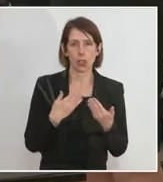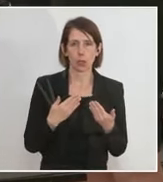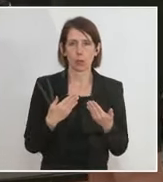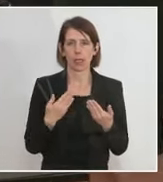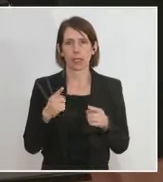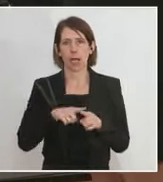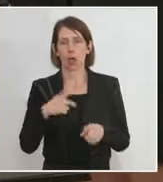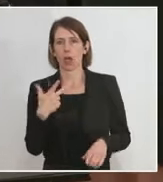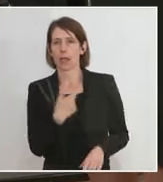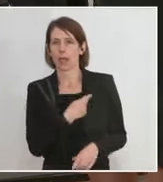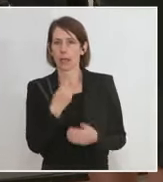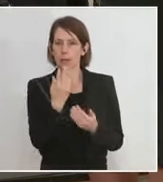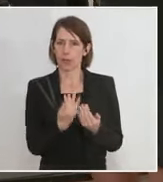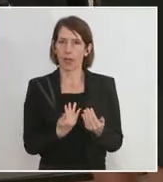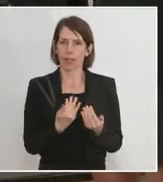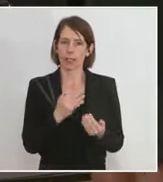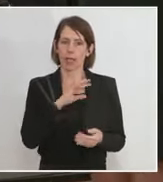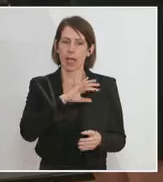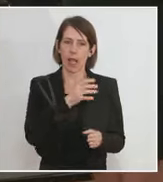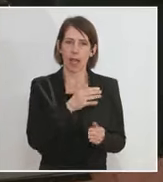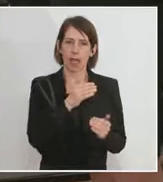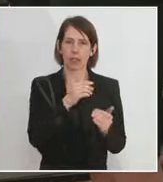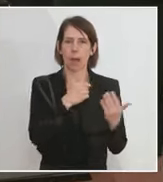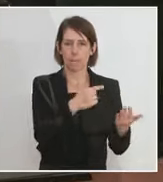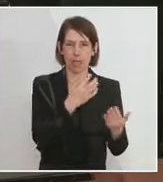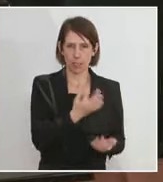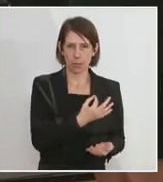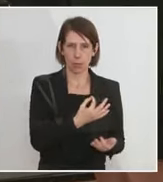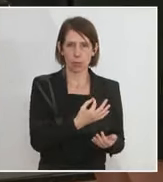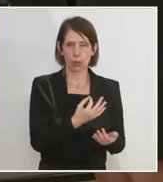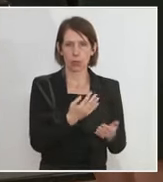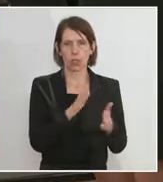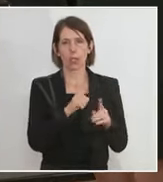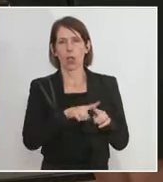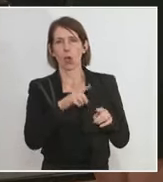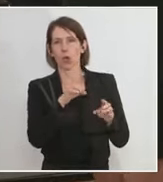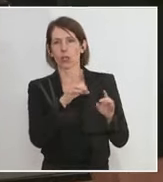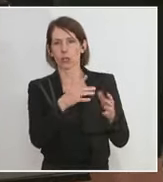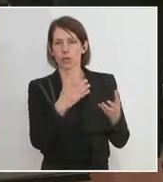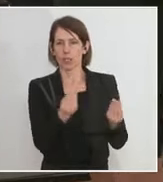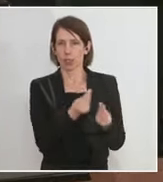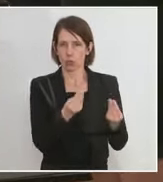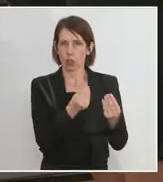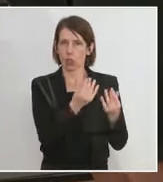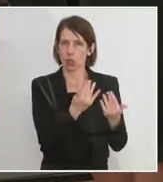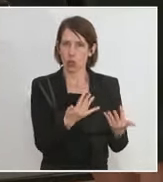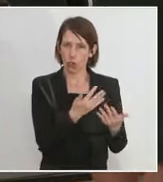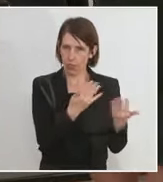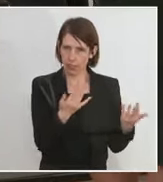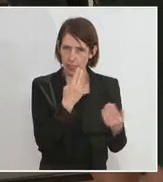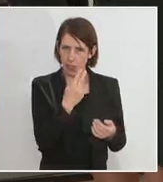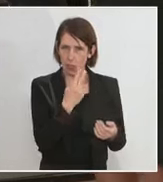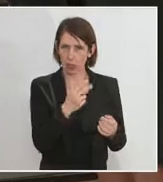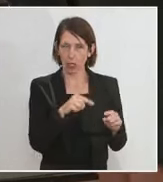geführt, die Impfrate im Land sowieso liegt bei 70 Prozent. Das Infektionsgeschehen ist dort und dort. werden wir da möglicherweise